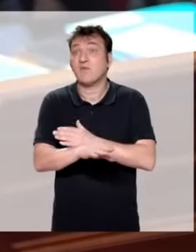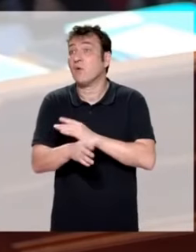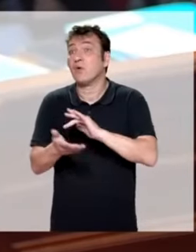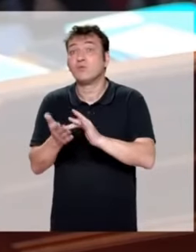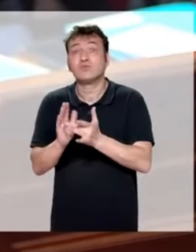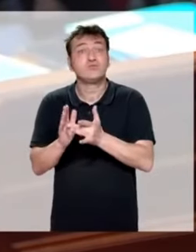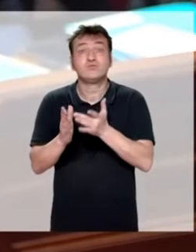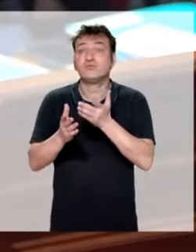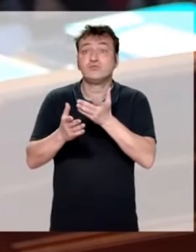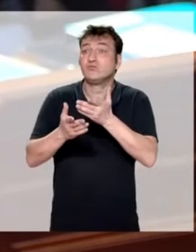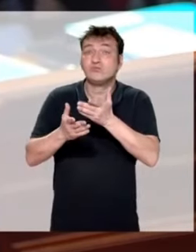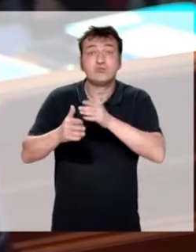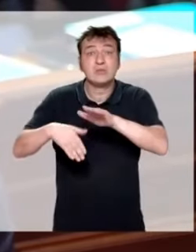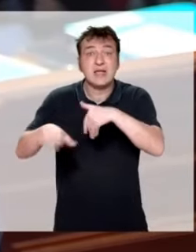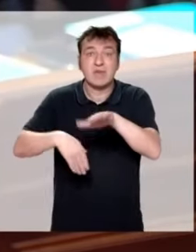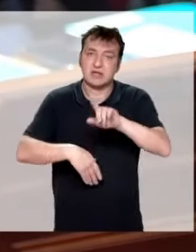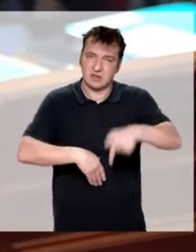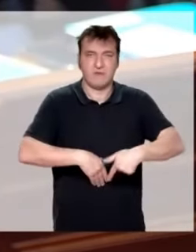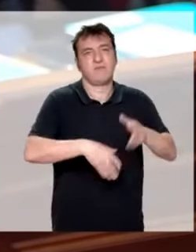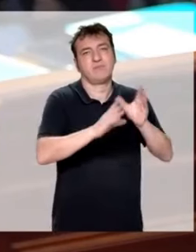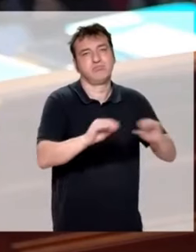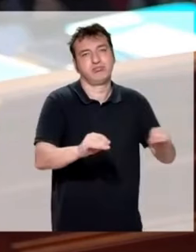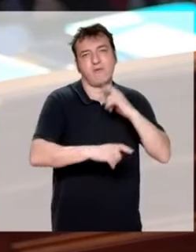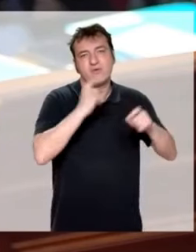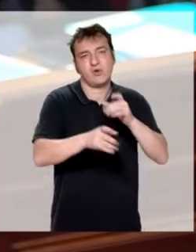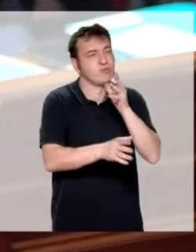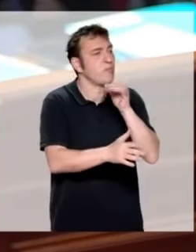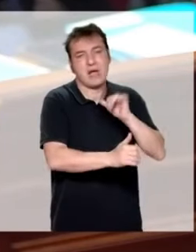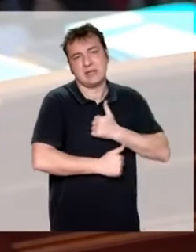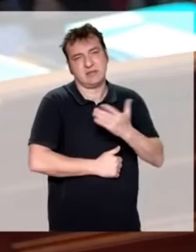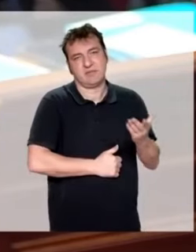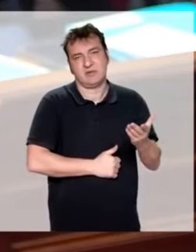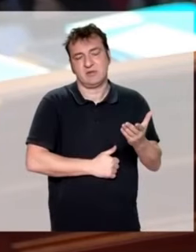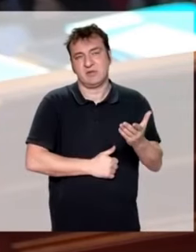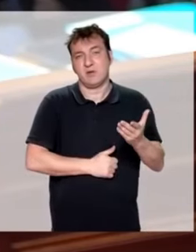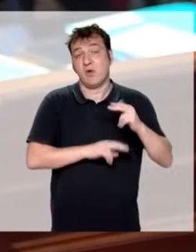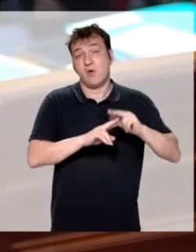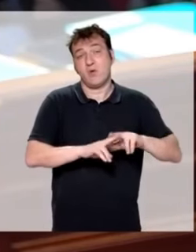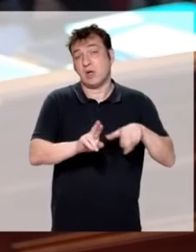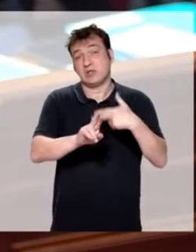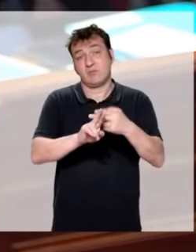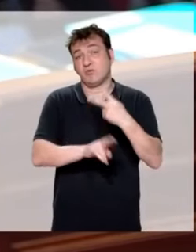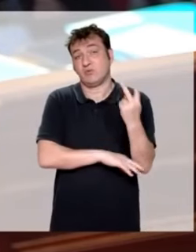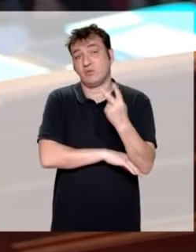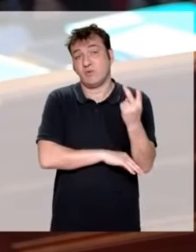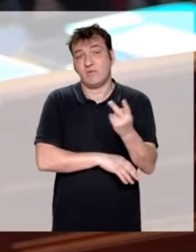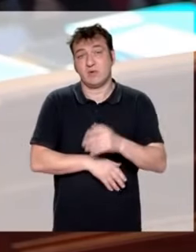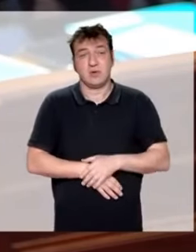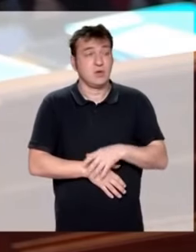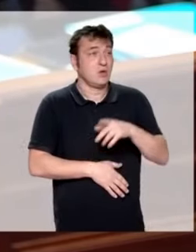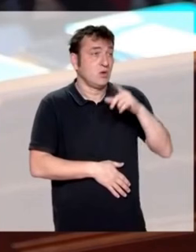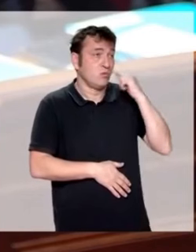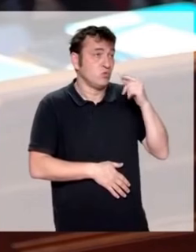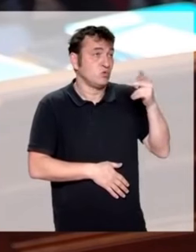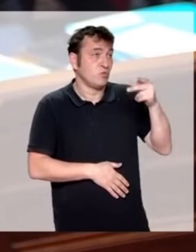violence ne peut jamais être justifiée ou acceptable. Pour le reste, j'ai déjà répondu à deux reprises, à M. Patria et